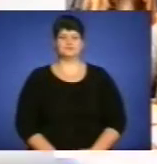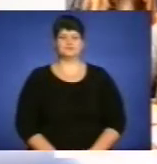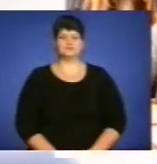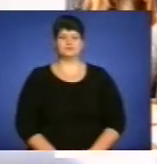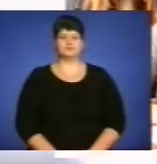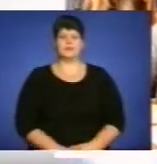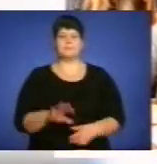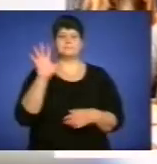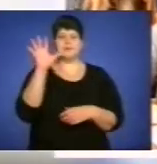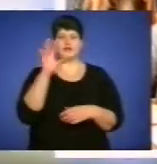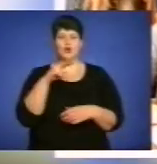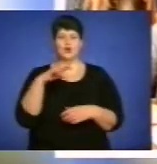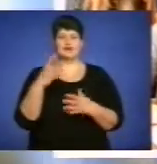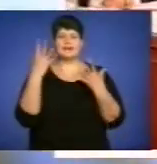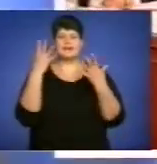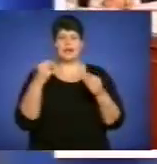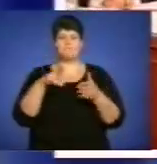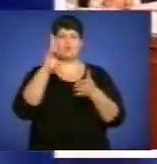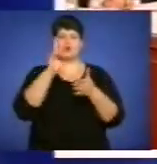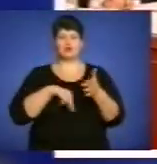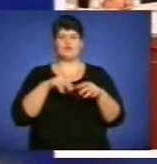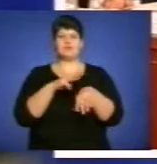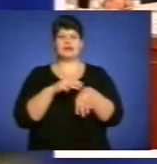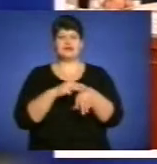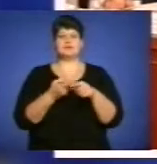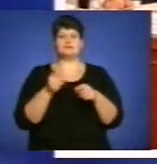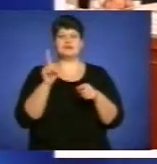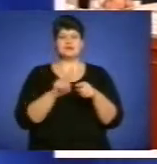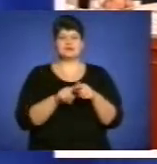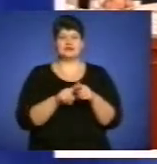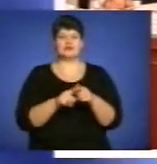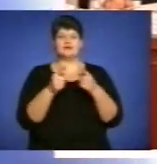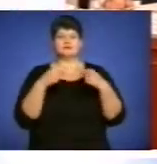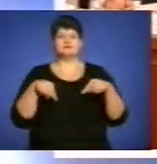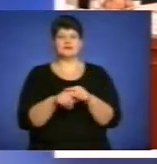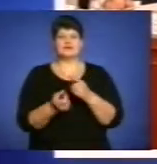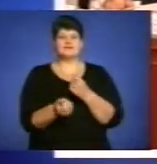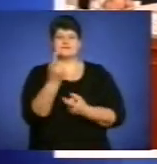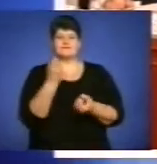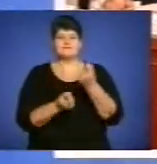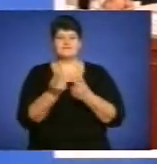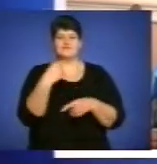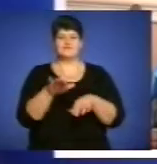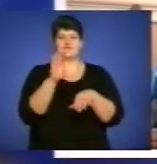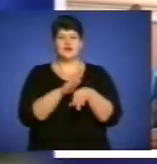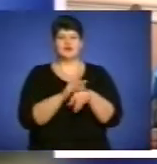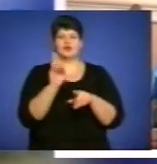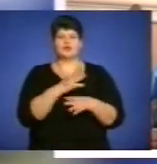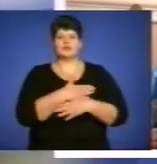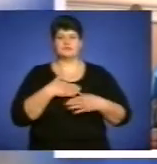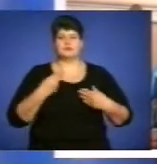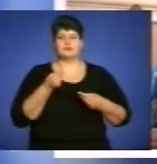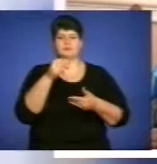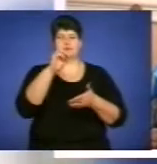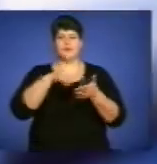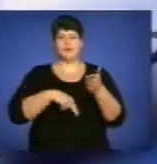5 лютого – День податкової міліції. Це структура, яка викриває резонансні факти, що стосуються ухилення сплати податків.